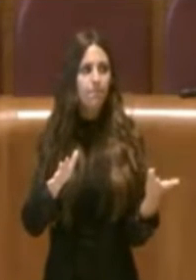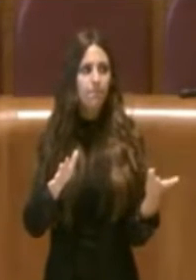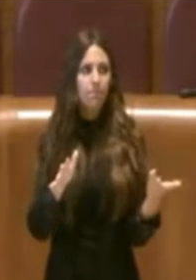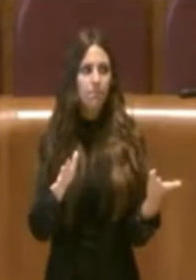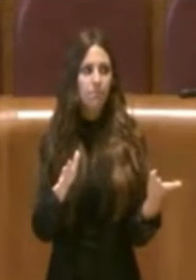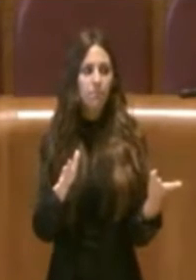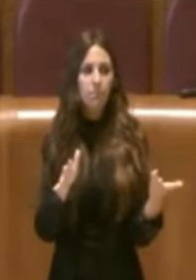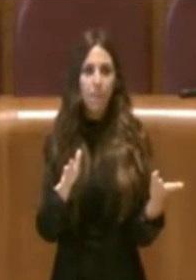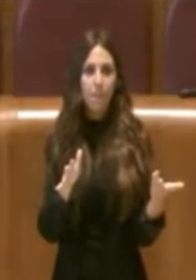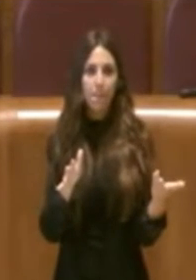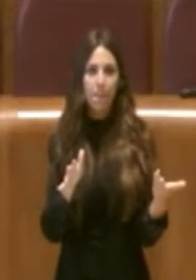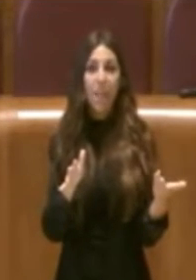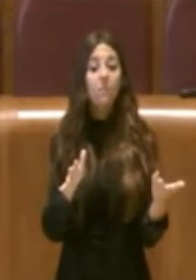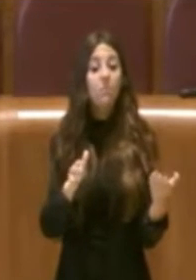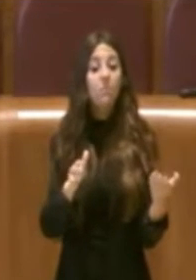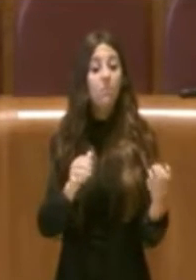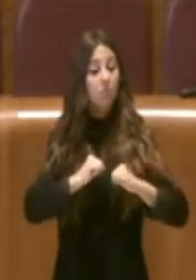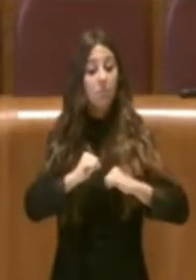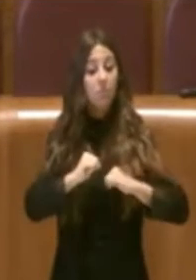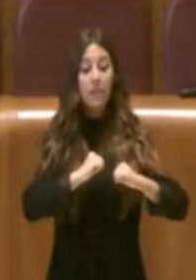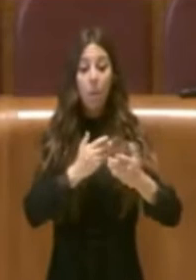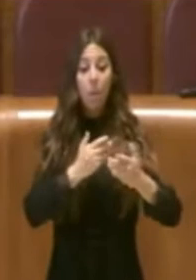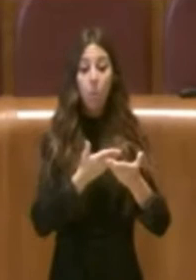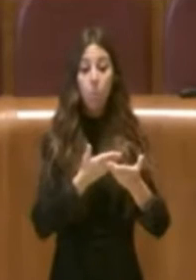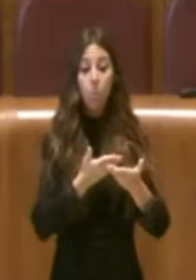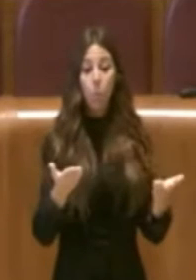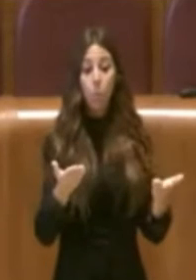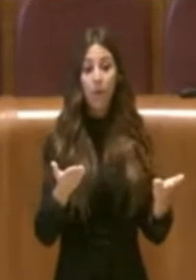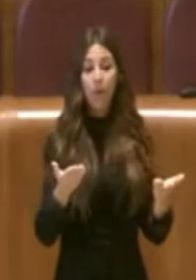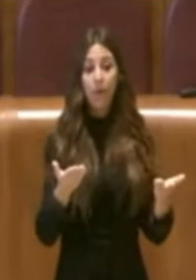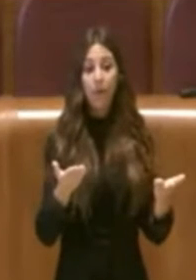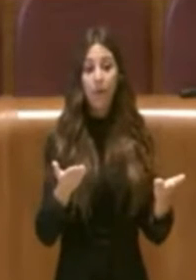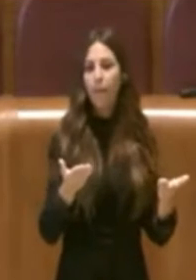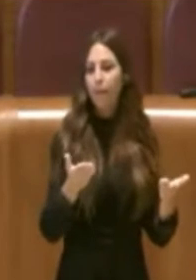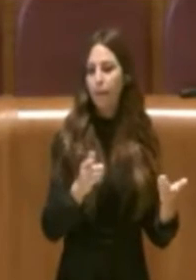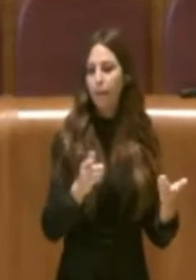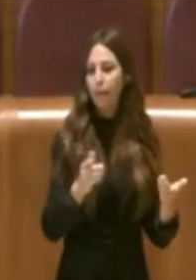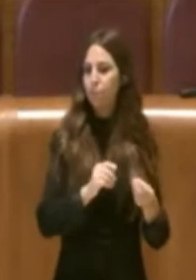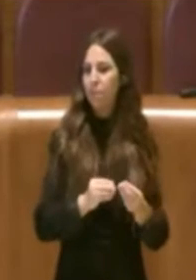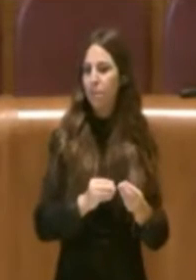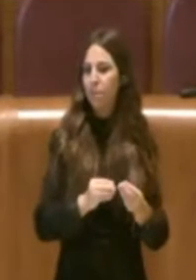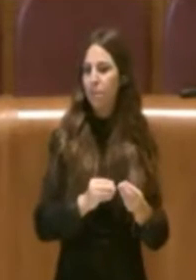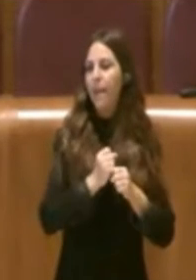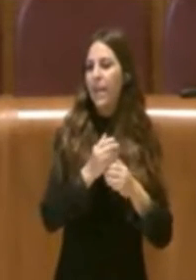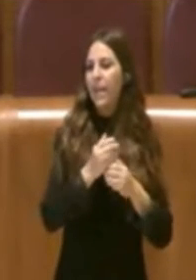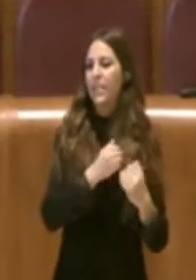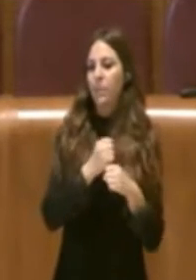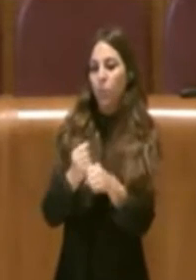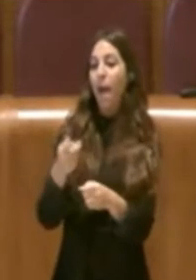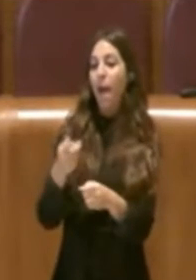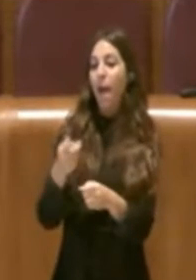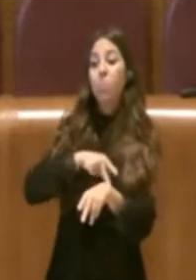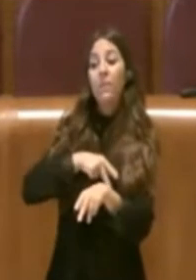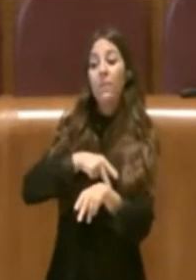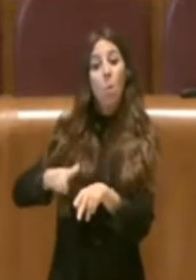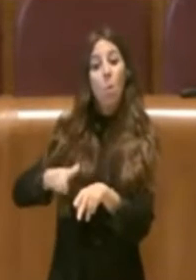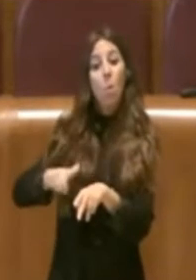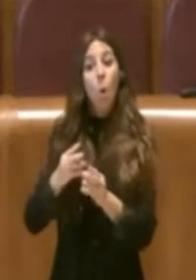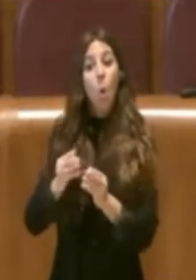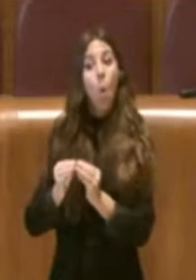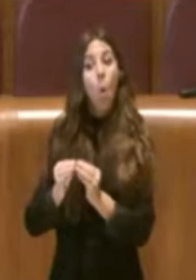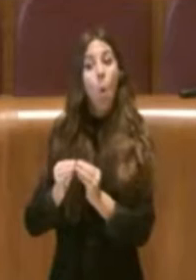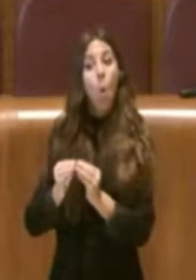'amministrazione pubblica cedeva il passo a privato perché si potesse costruire in cambio di